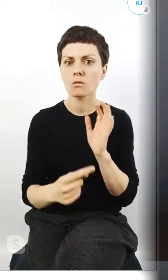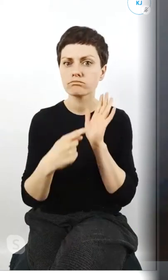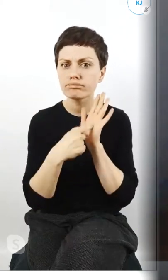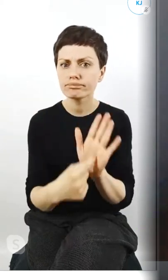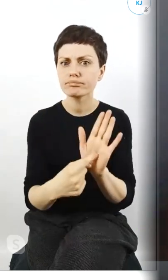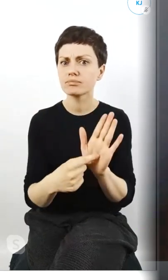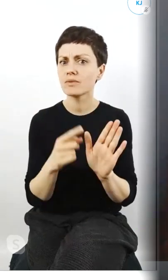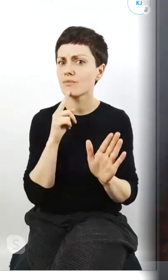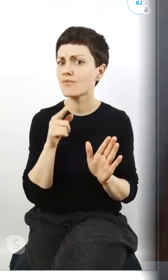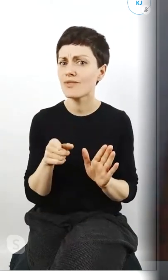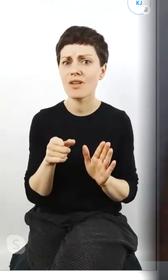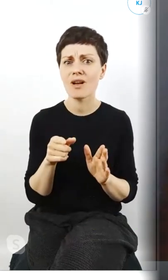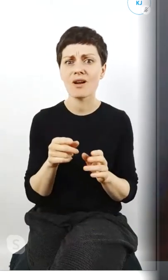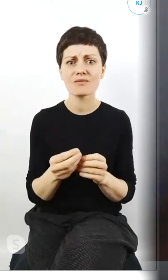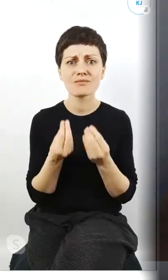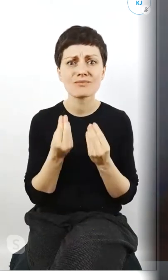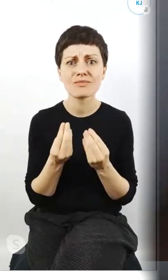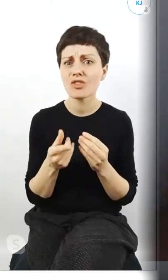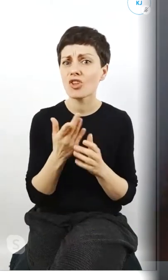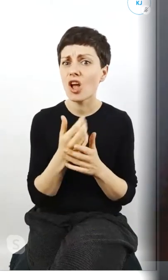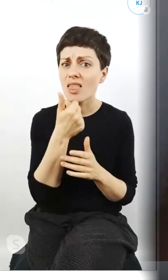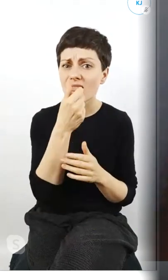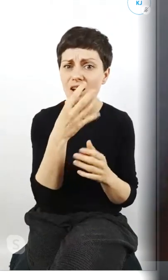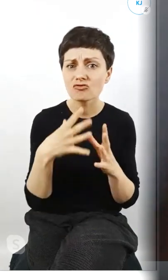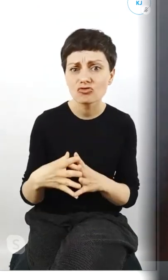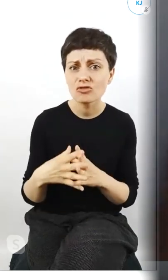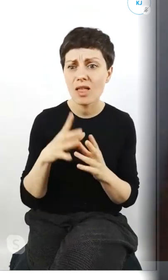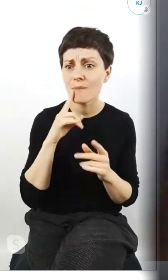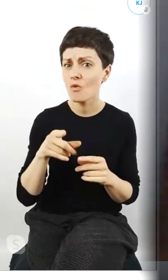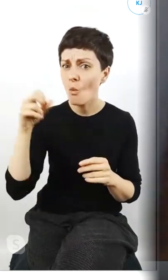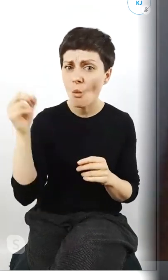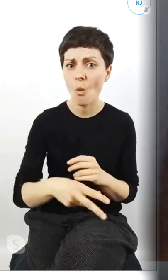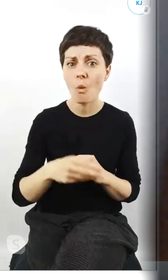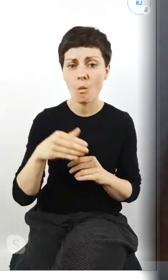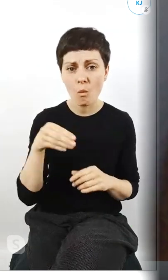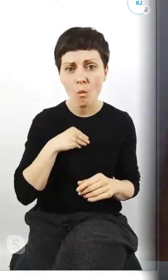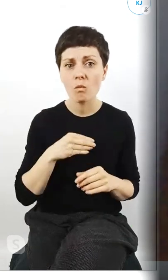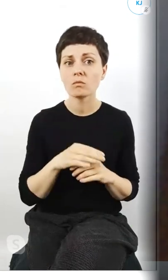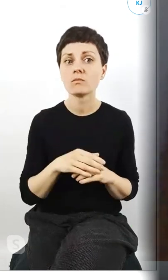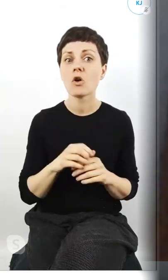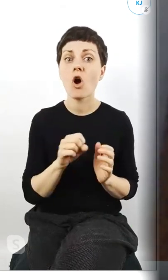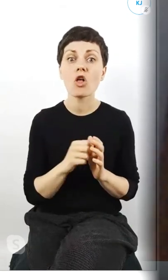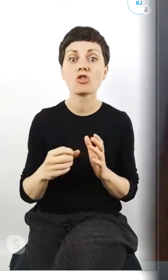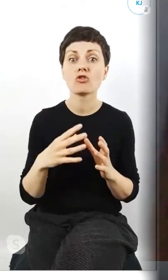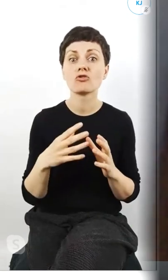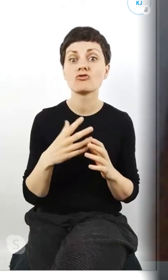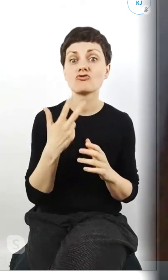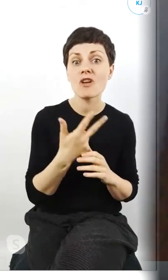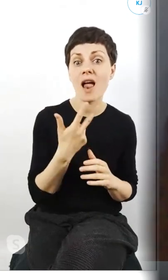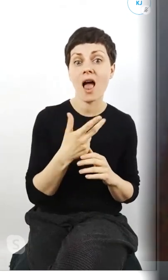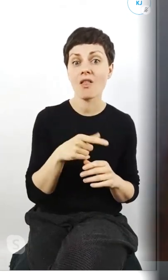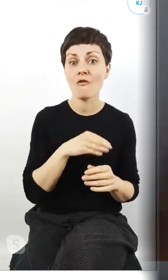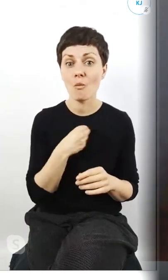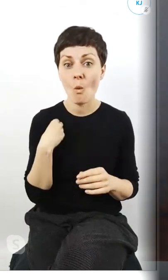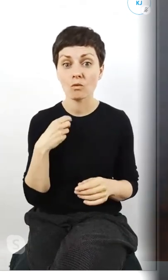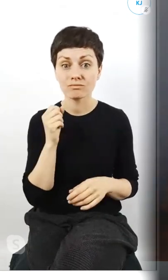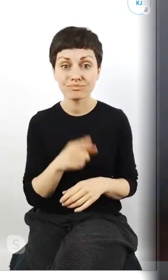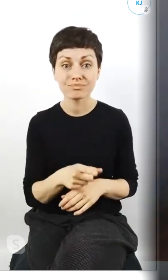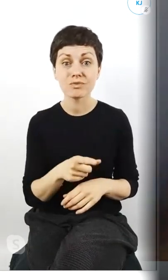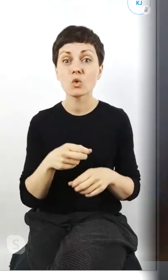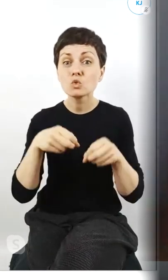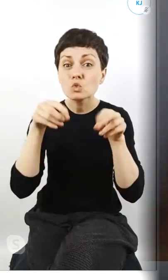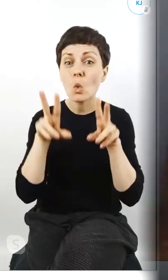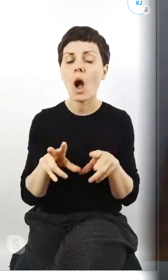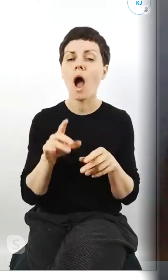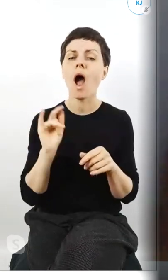apogeum że to jest jedna dziesiąta tego co może się stać od trzech lat mamy w Polsce susze kiedy płonęła Australia